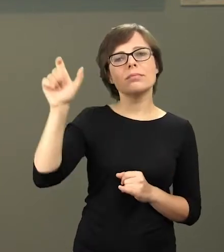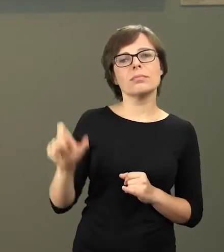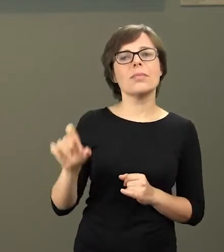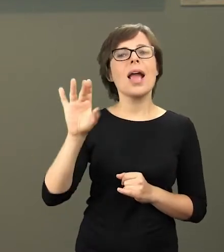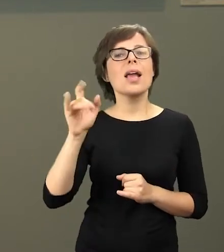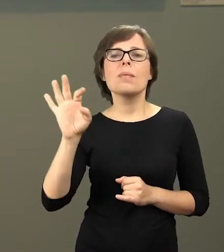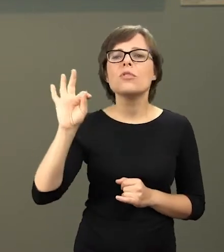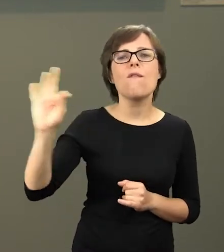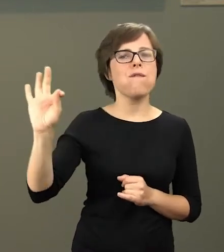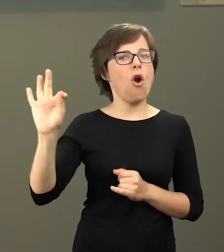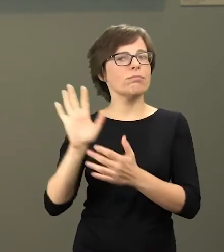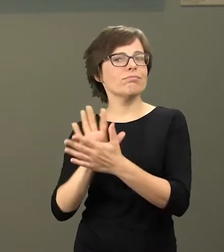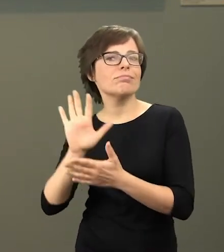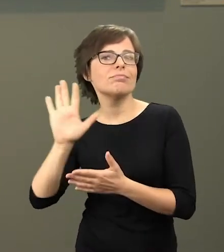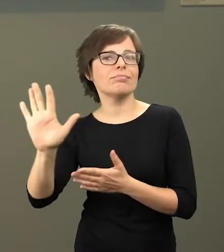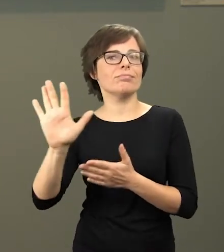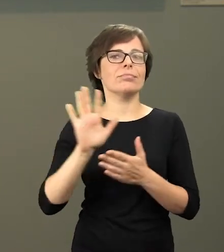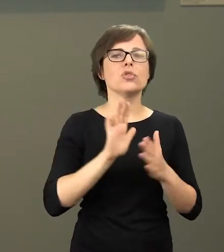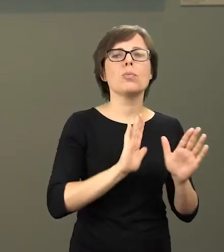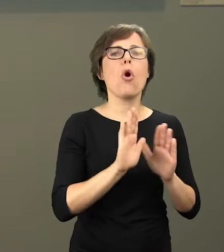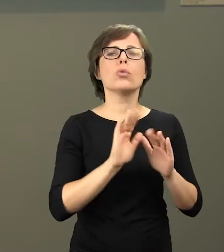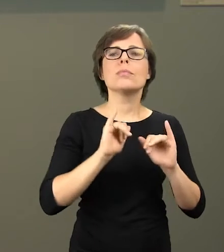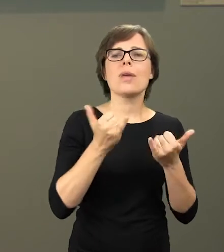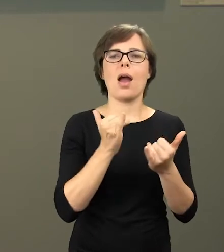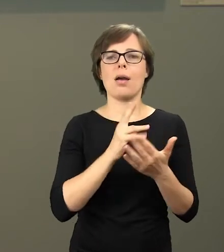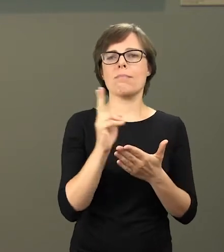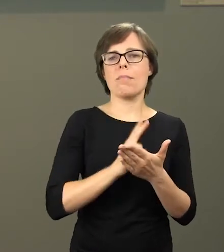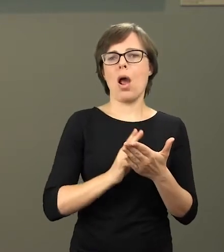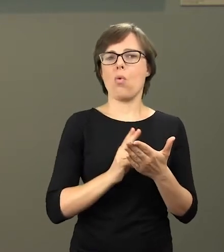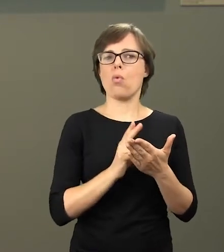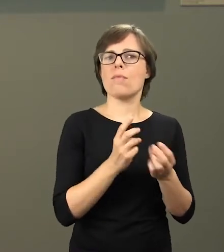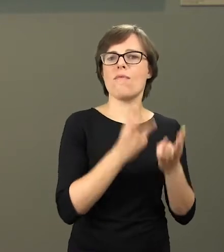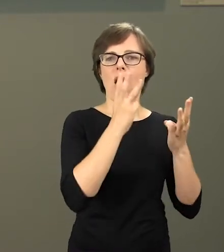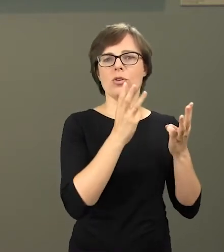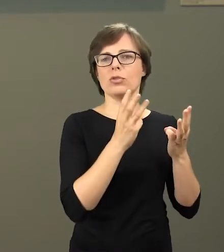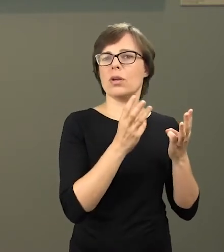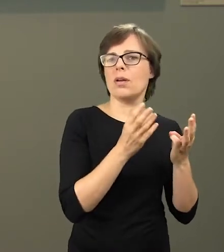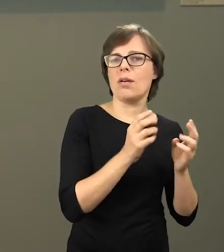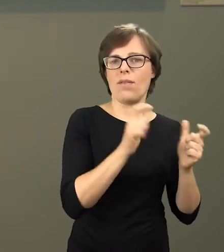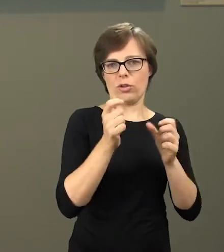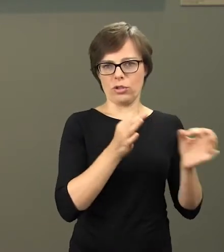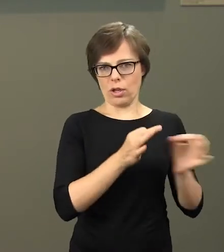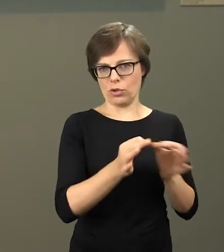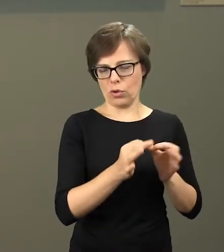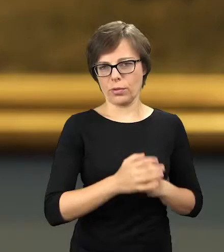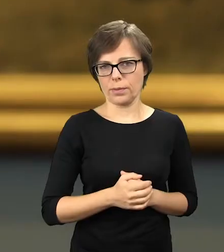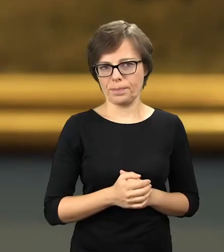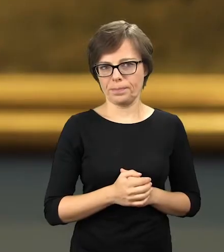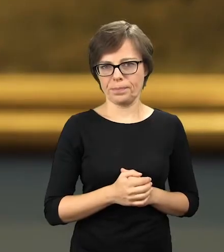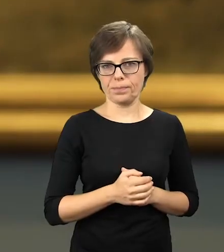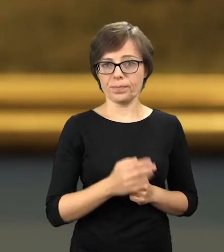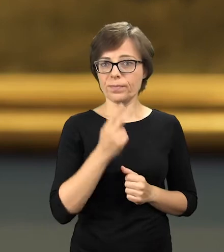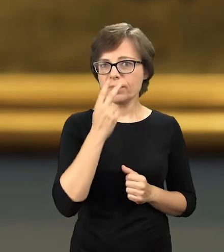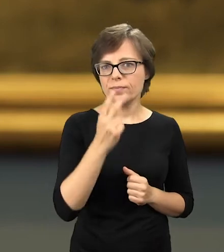przez Maksymiliana Gierymskiego konwencją przedstawiania wydarzeń historycznych. W